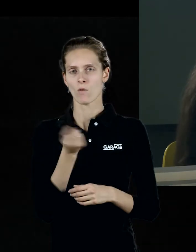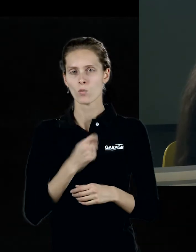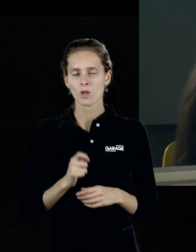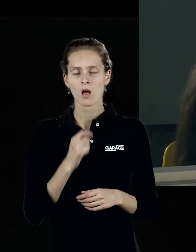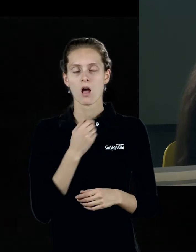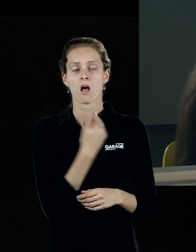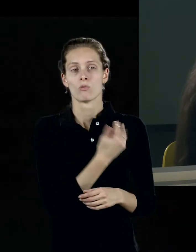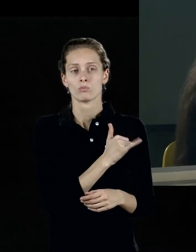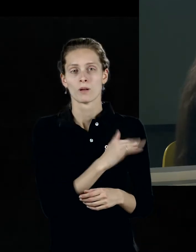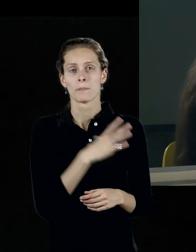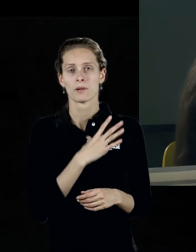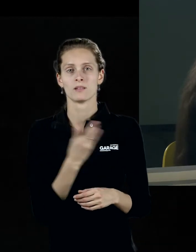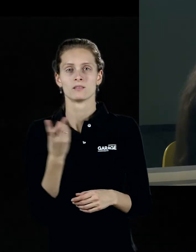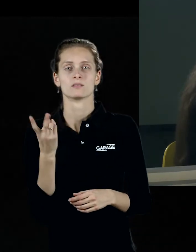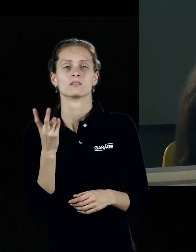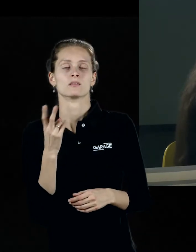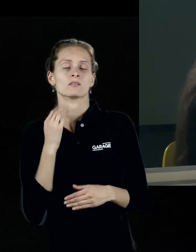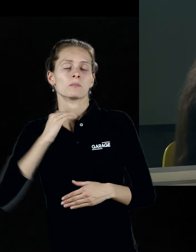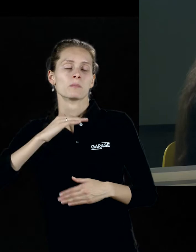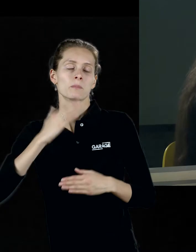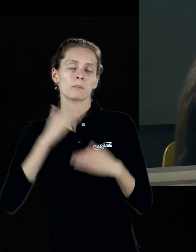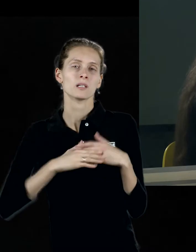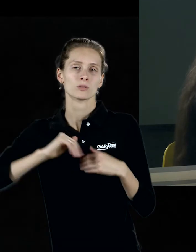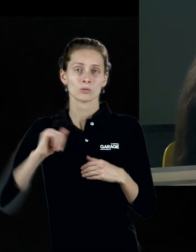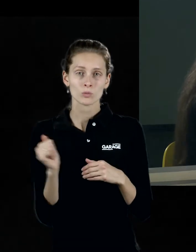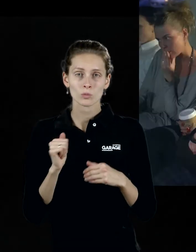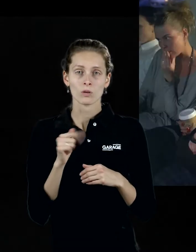художников из «Синего всадника».